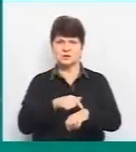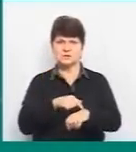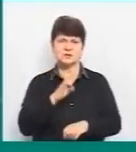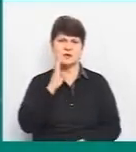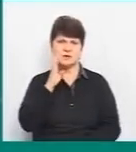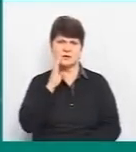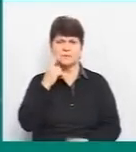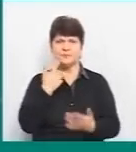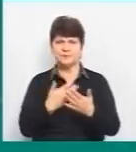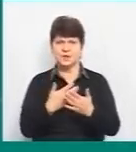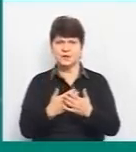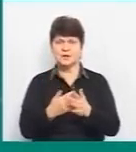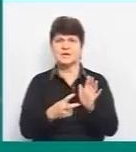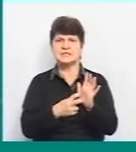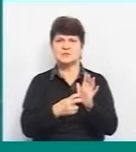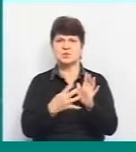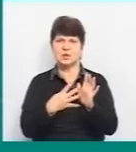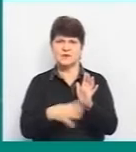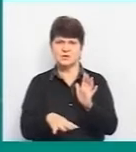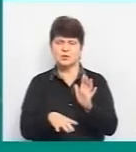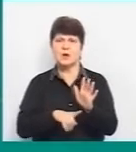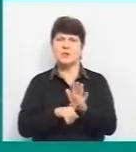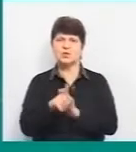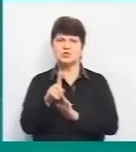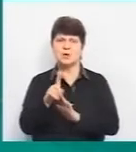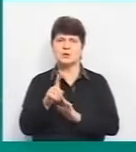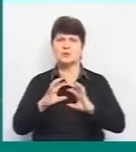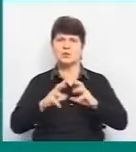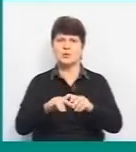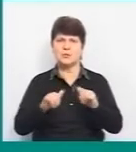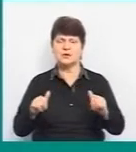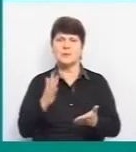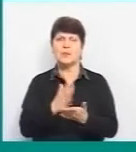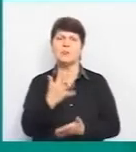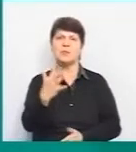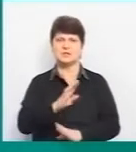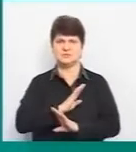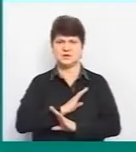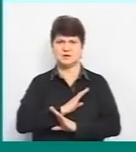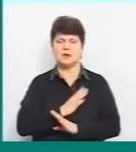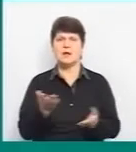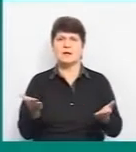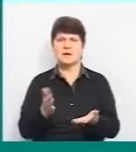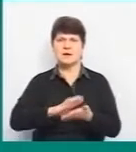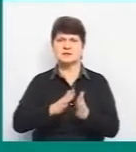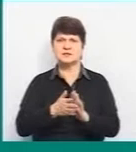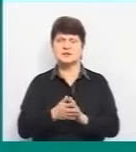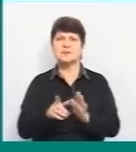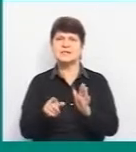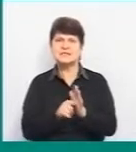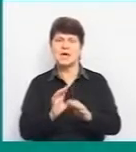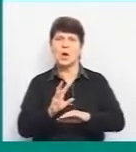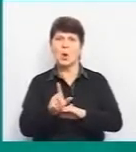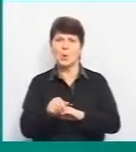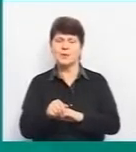Підозр на тепер 790, з початку пандемії маємо 5 смертей. Яка ситуація з ковідними хворими по